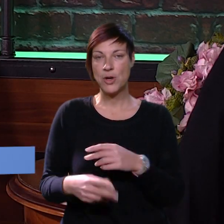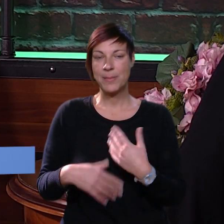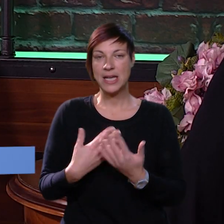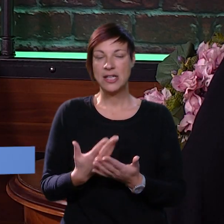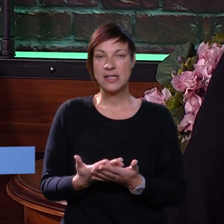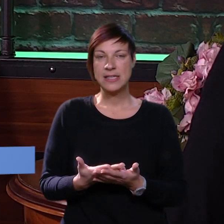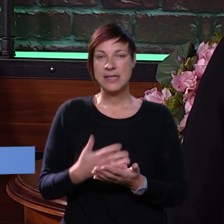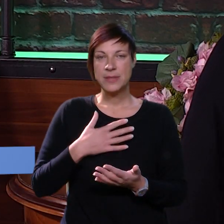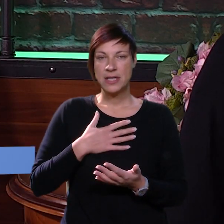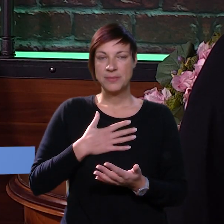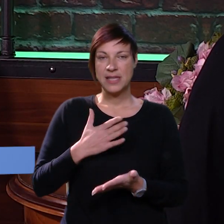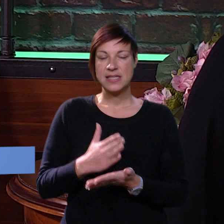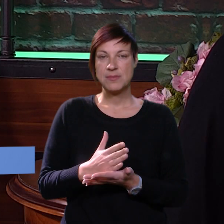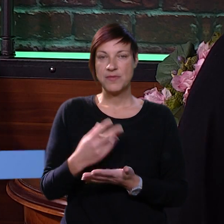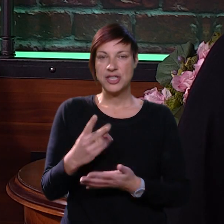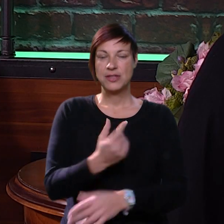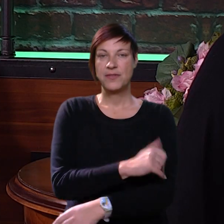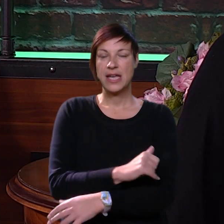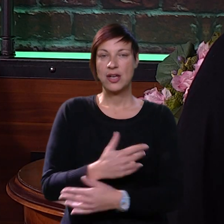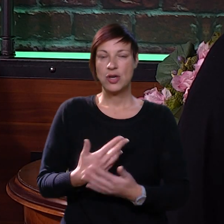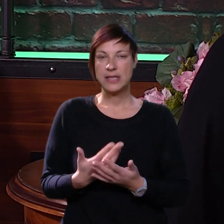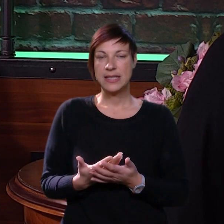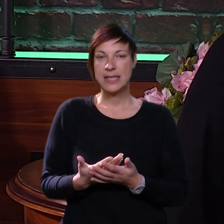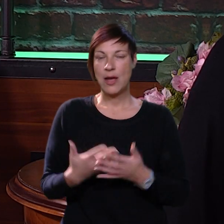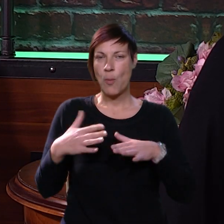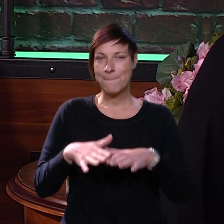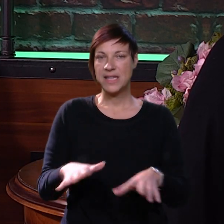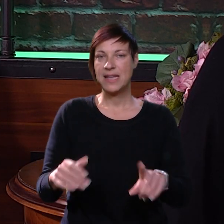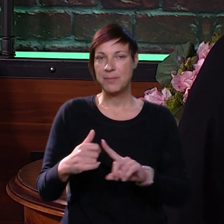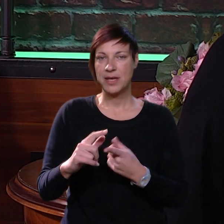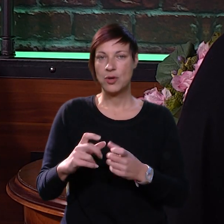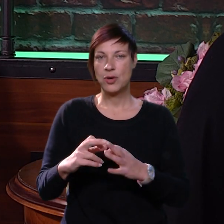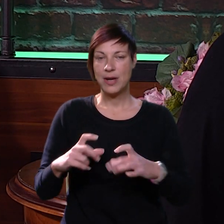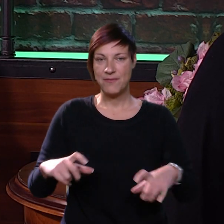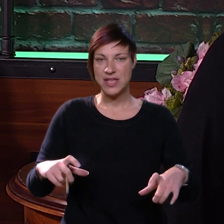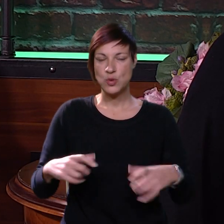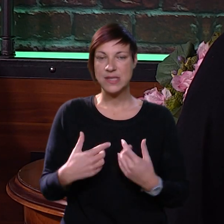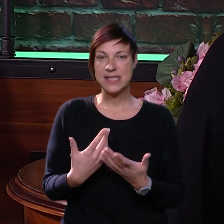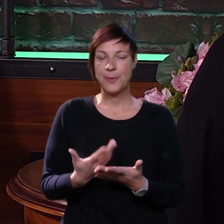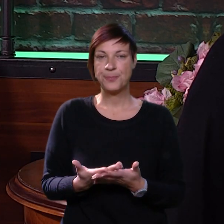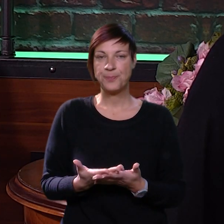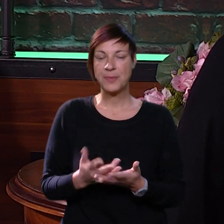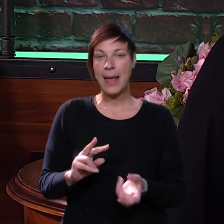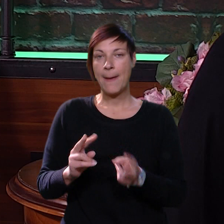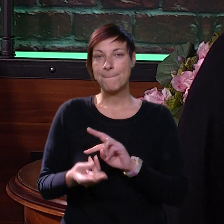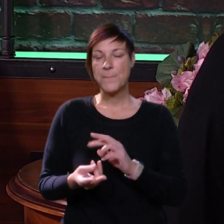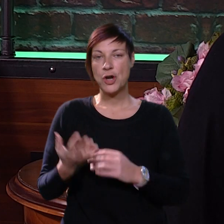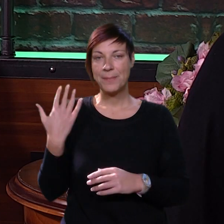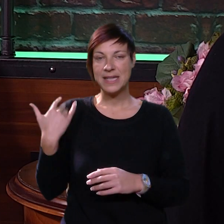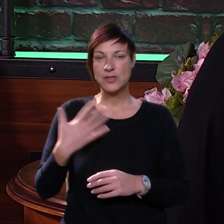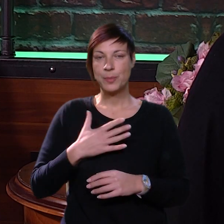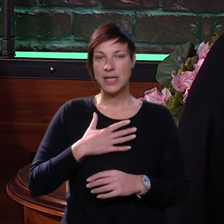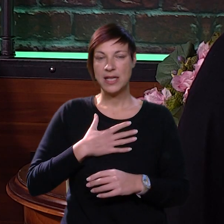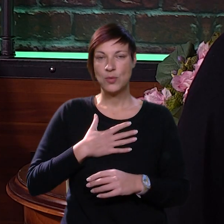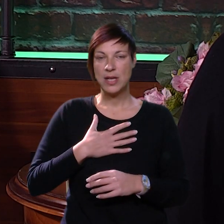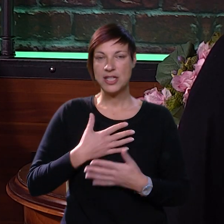promijenilo, s obzirom da smo već skoro dvije godine u ovoj pandemiji koronavirusa. Dakle, promjene su